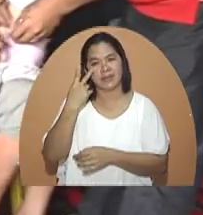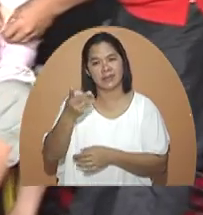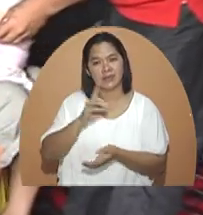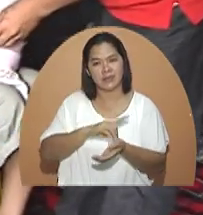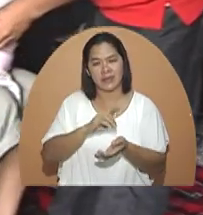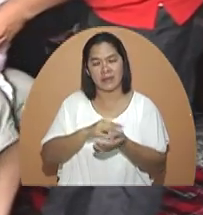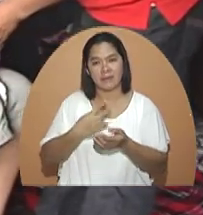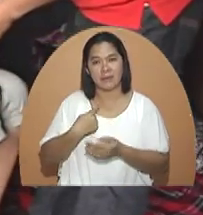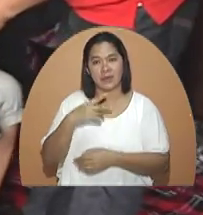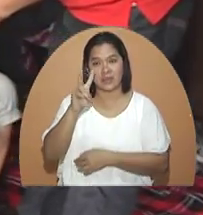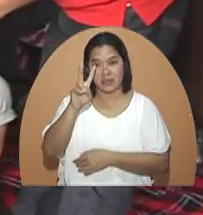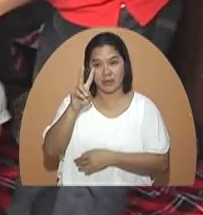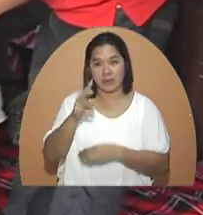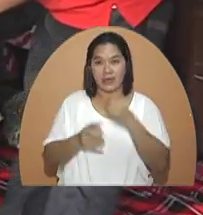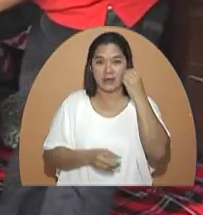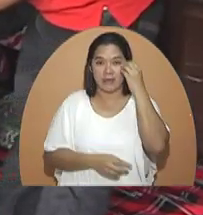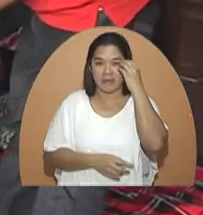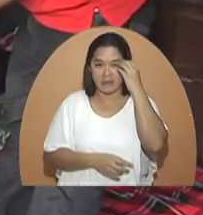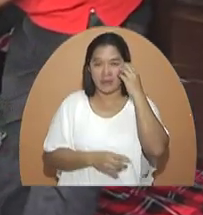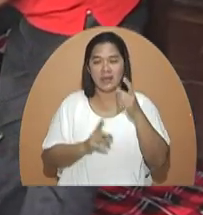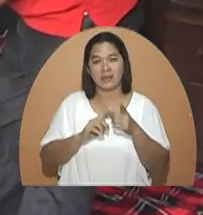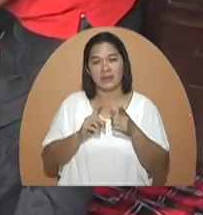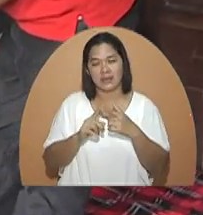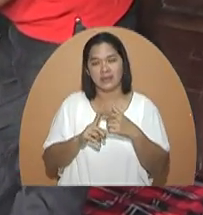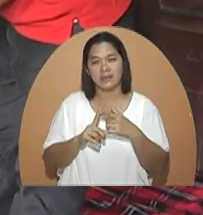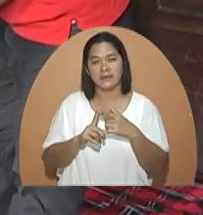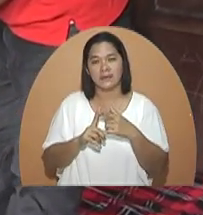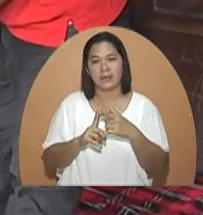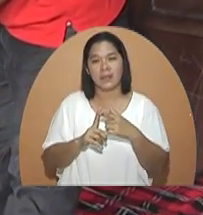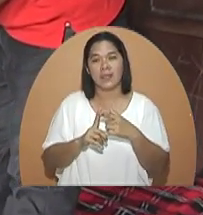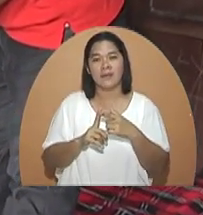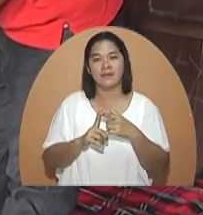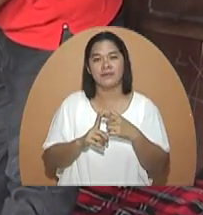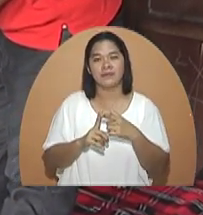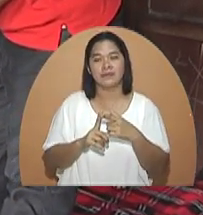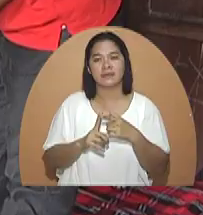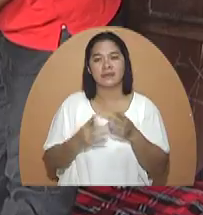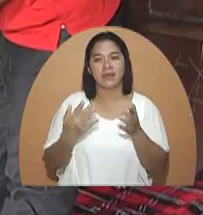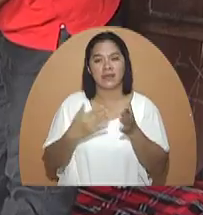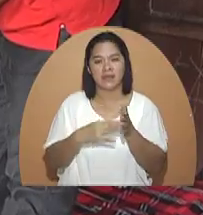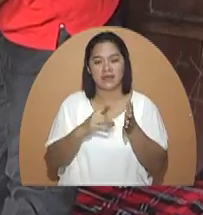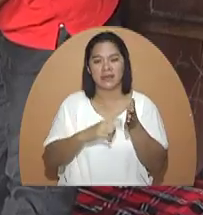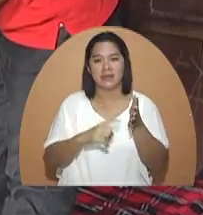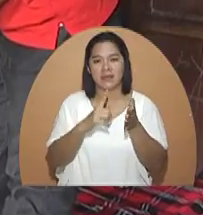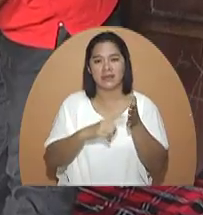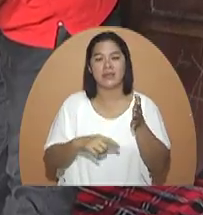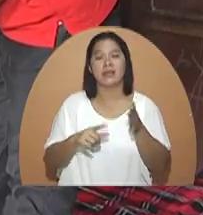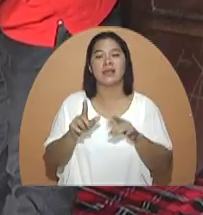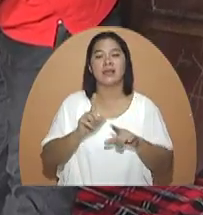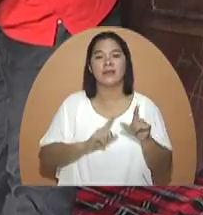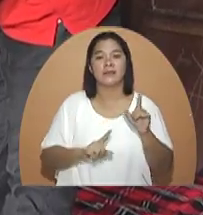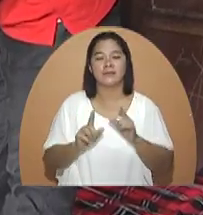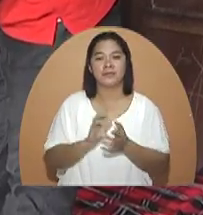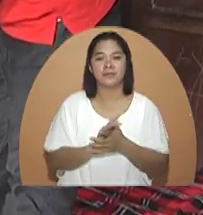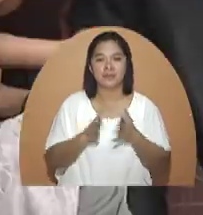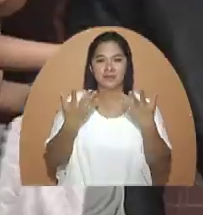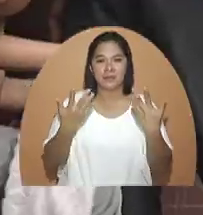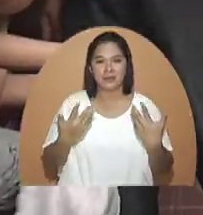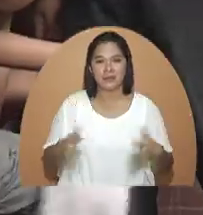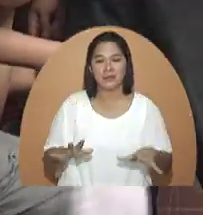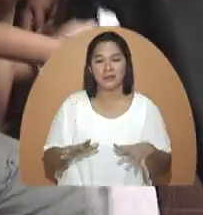amin may nakita na dalawang bukol yun nga po tapos kinuna na naman po siya ng mga lab niya.